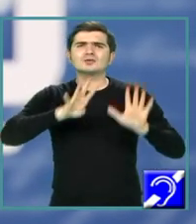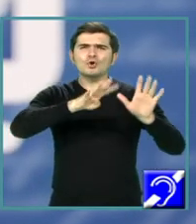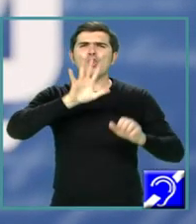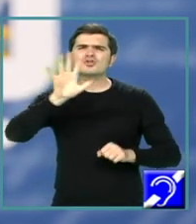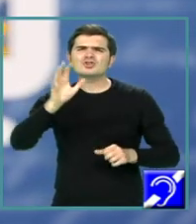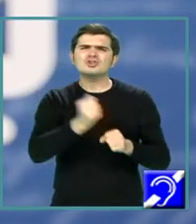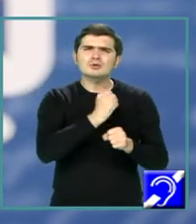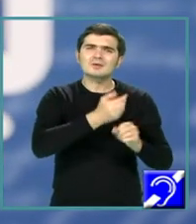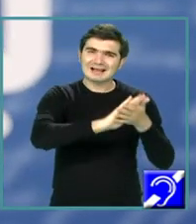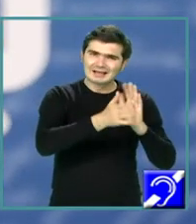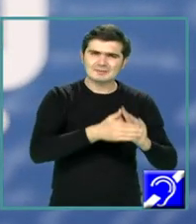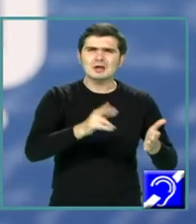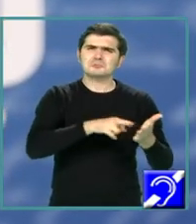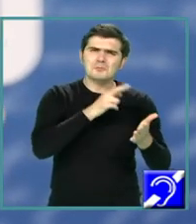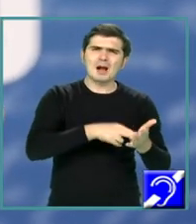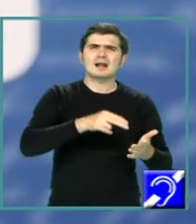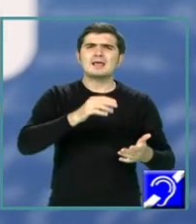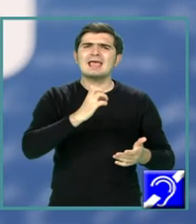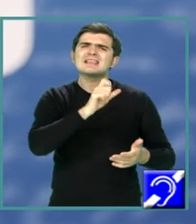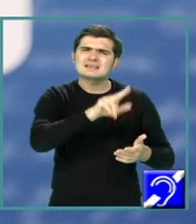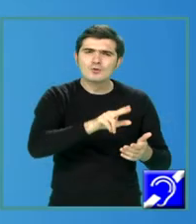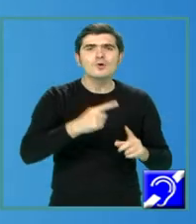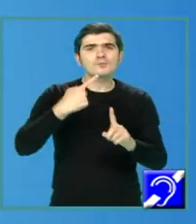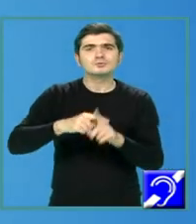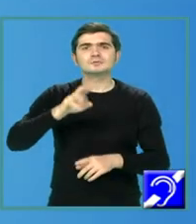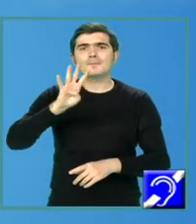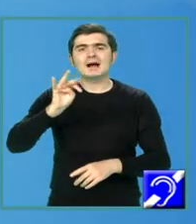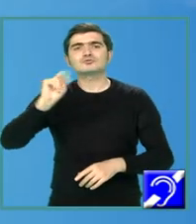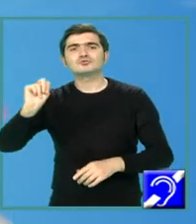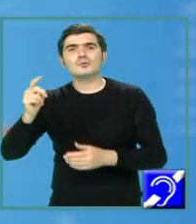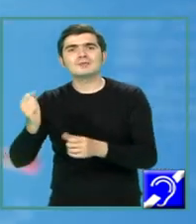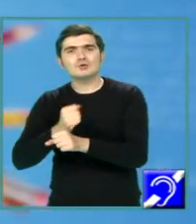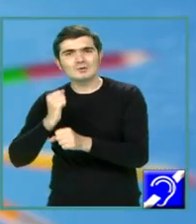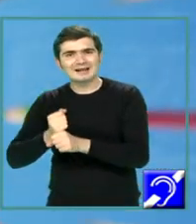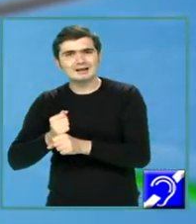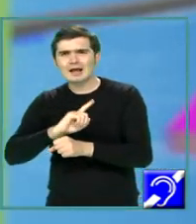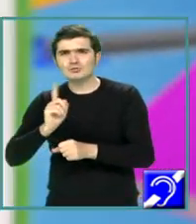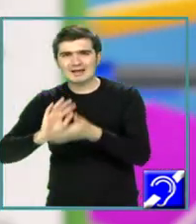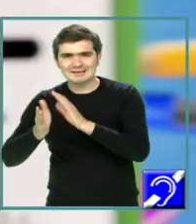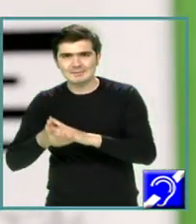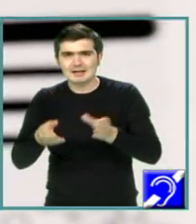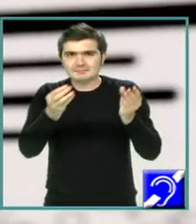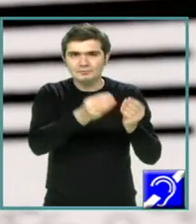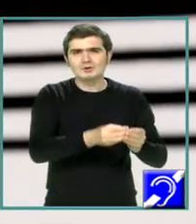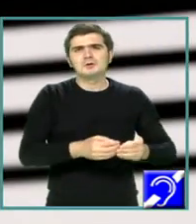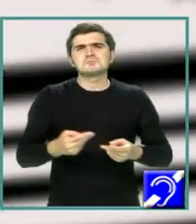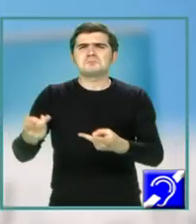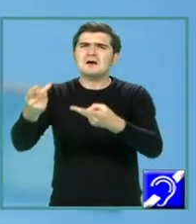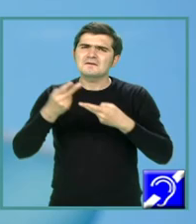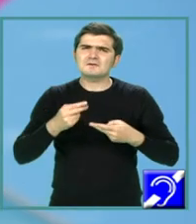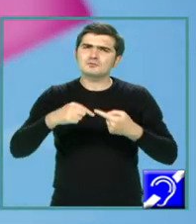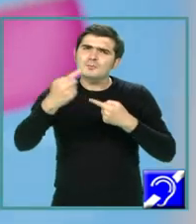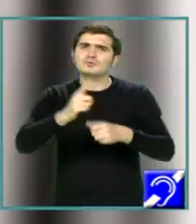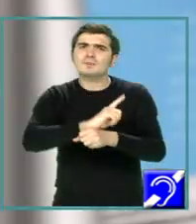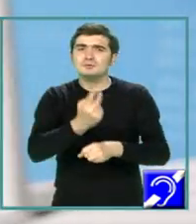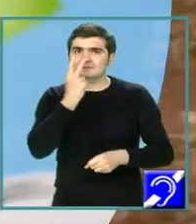terminate, romane, nuvele și eseuri și 48 de lucrări neterminate. Vă invit în minutele următoare la o lecție de limba